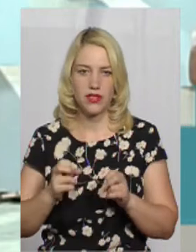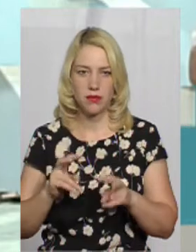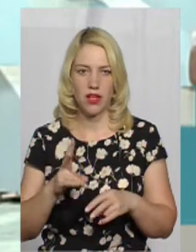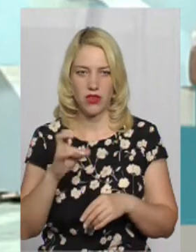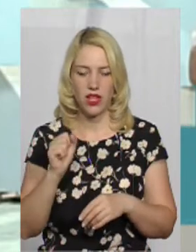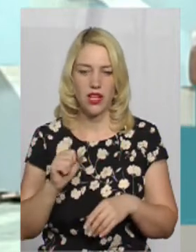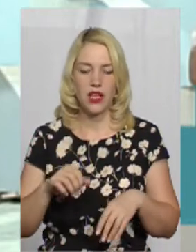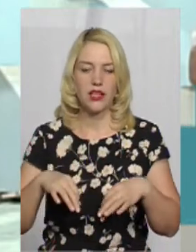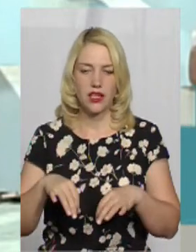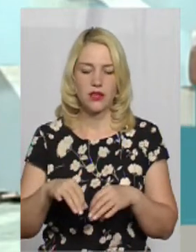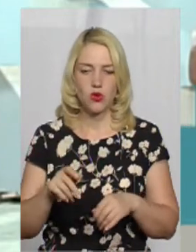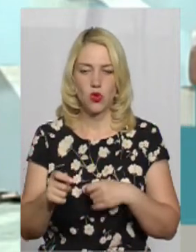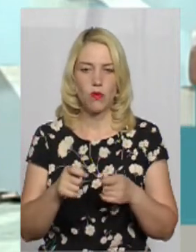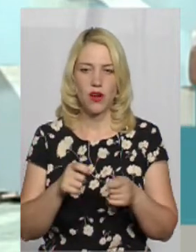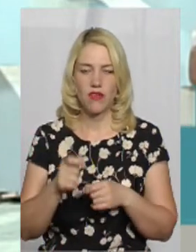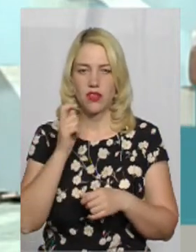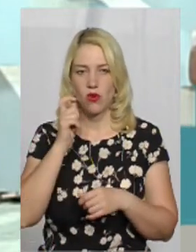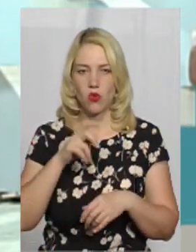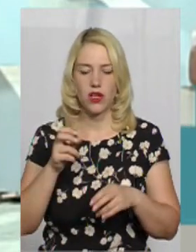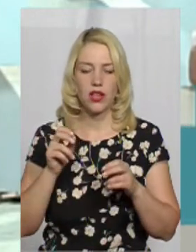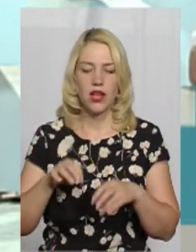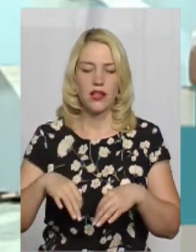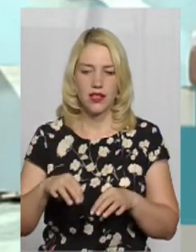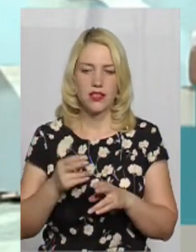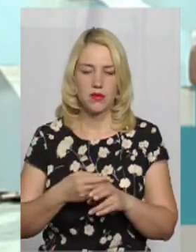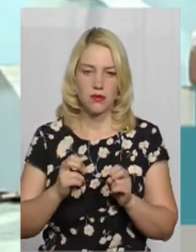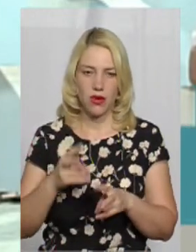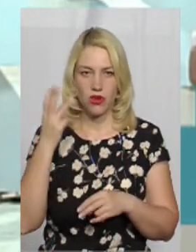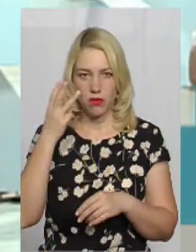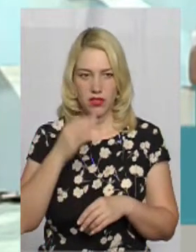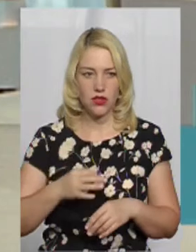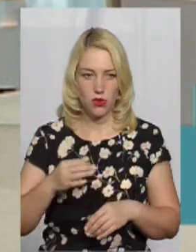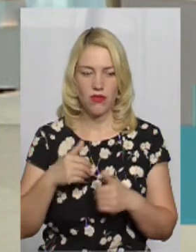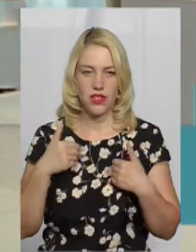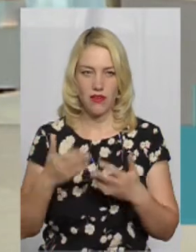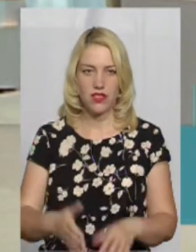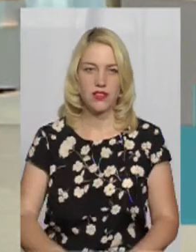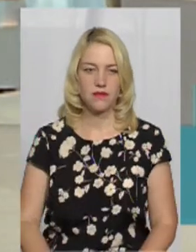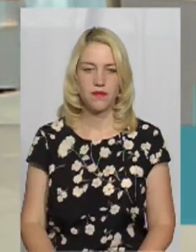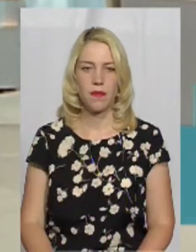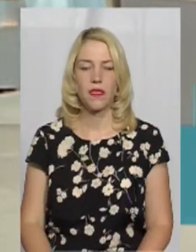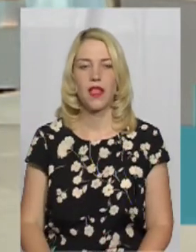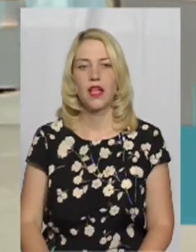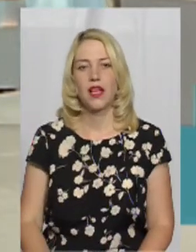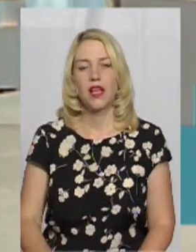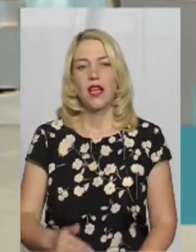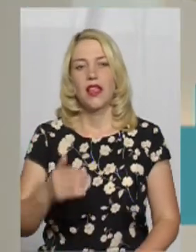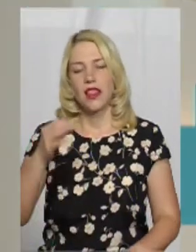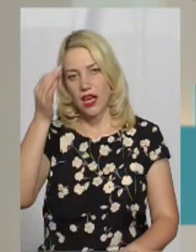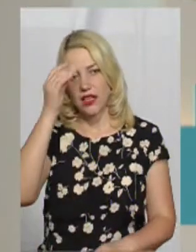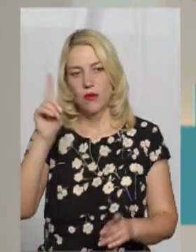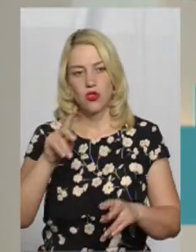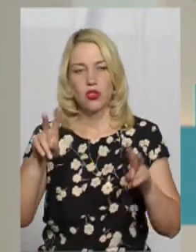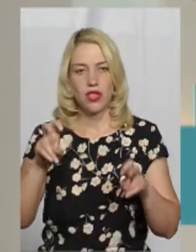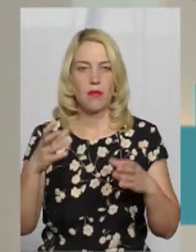на транспорті управління Укртрансбезпеки у Хмельницькій області. Нагадаю, що тема